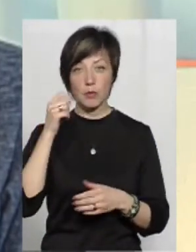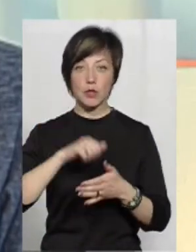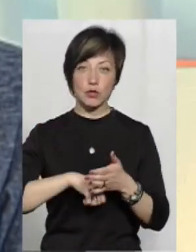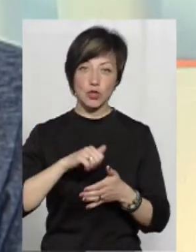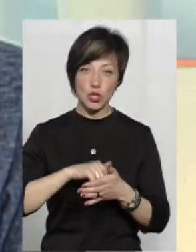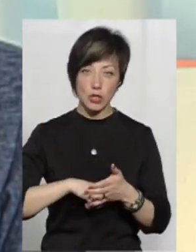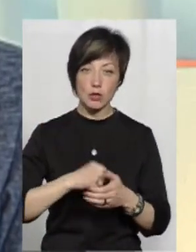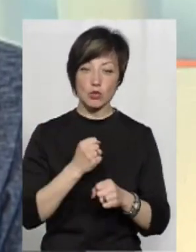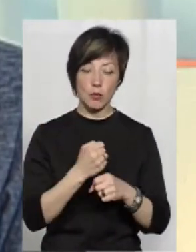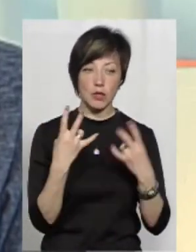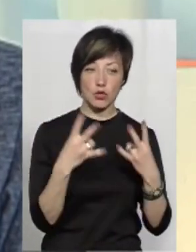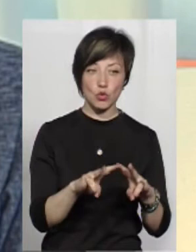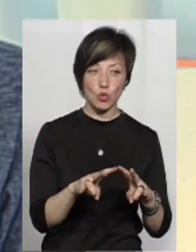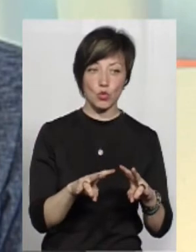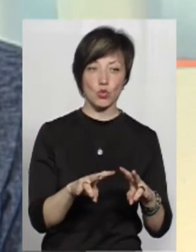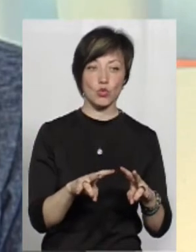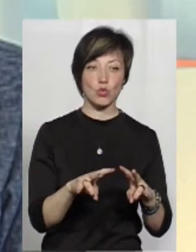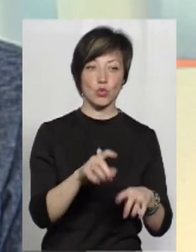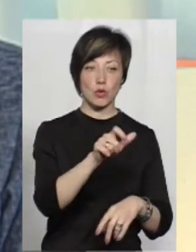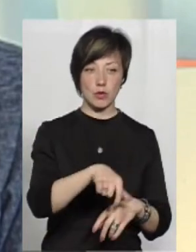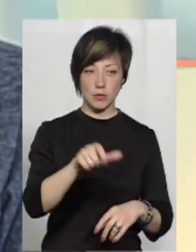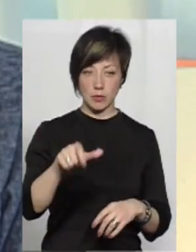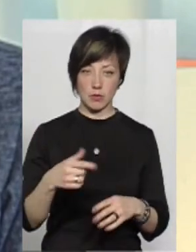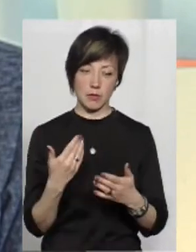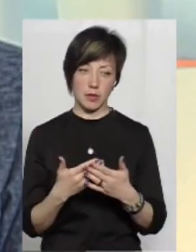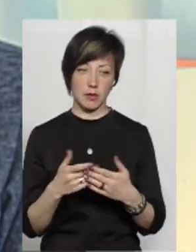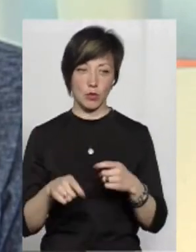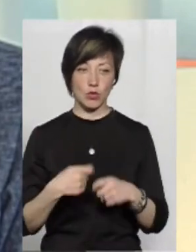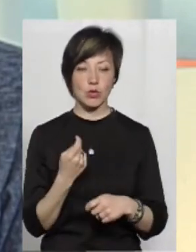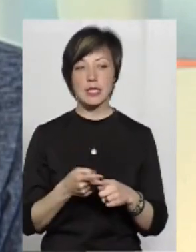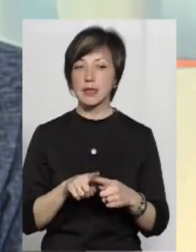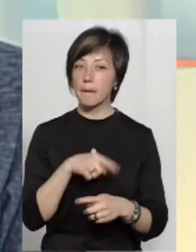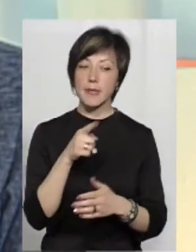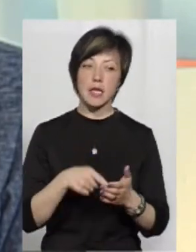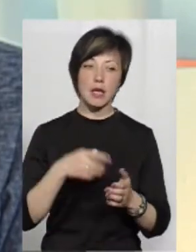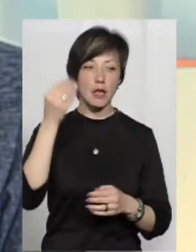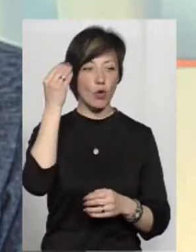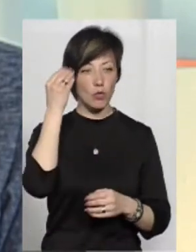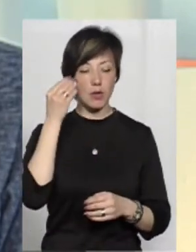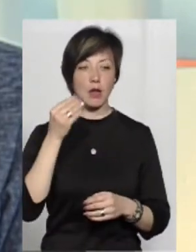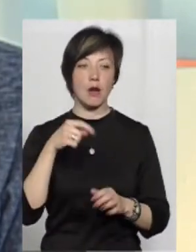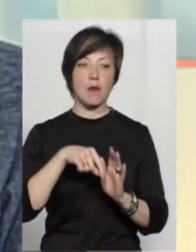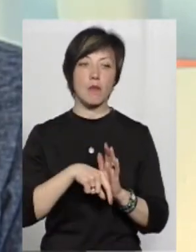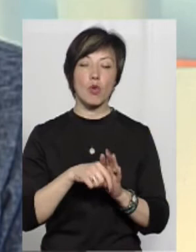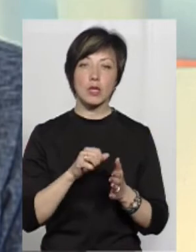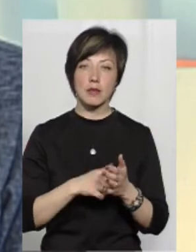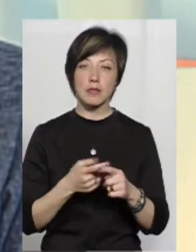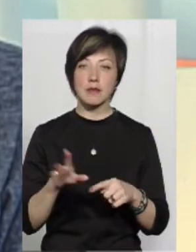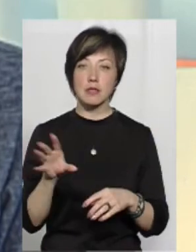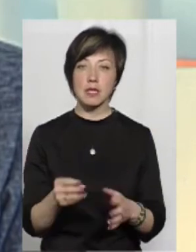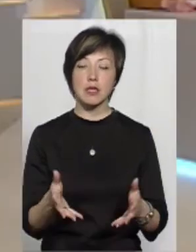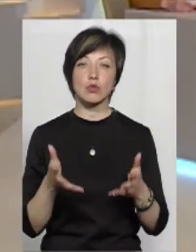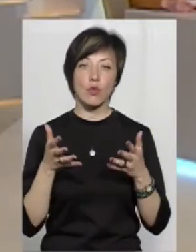якісь причини зробити по відношенню до іншої особи якісь протиправні дії. Тобто, це питання умислу. Мотив. Це все з